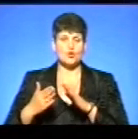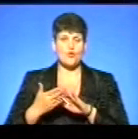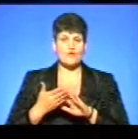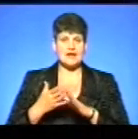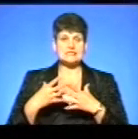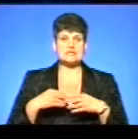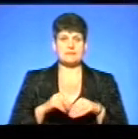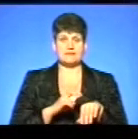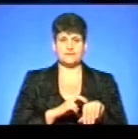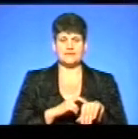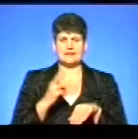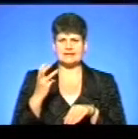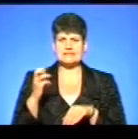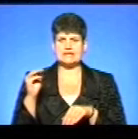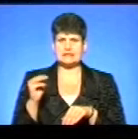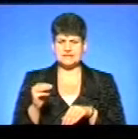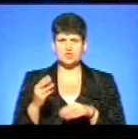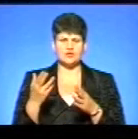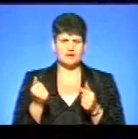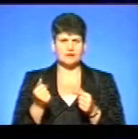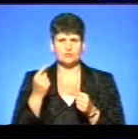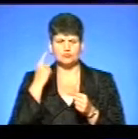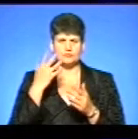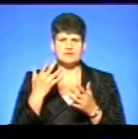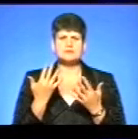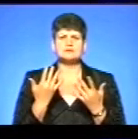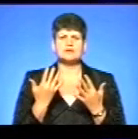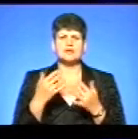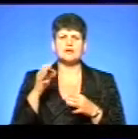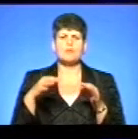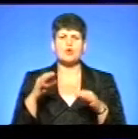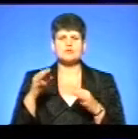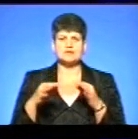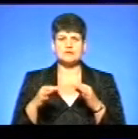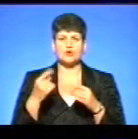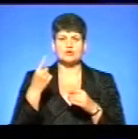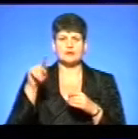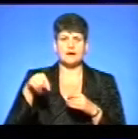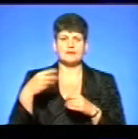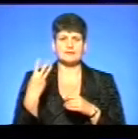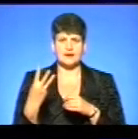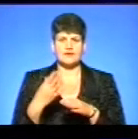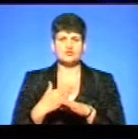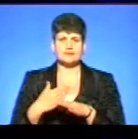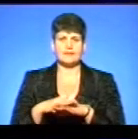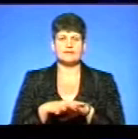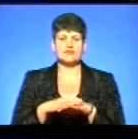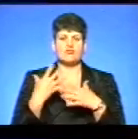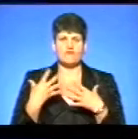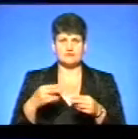сімейним лікарем. 300 тисяч – це, давайте зорієнтуємо глядачів, який приблизно відсоток? Третина населення. Третина населення уклали.